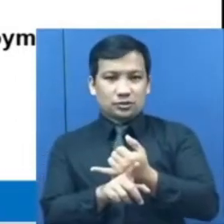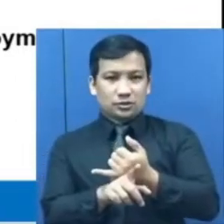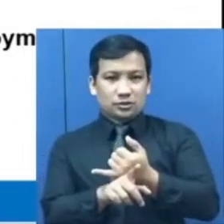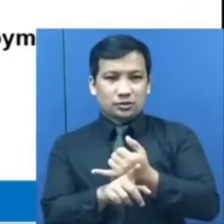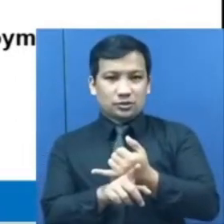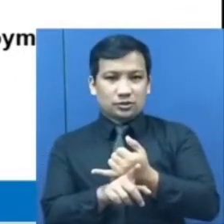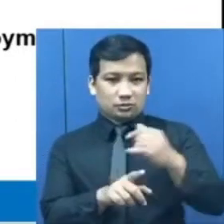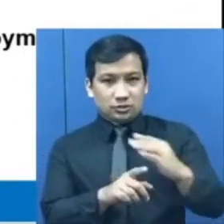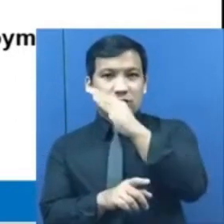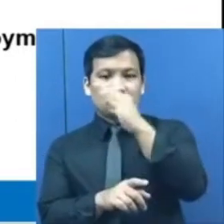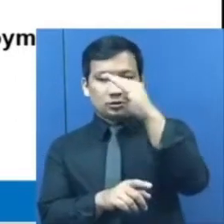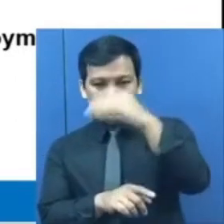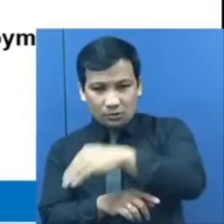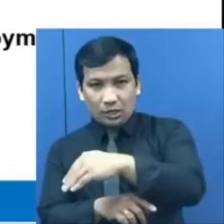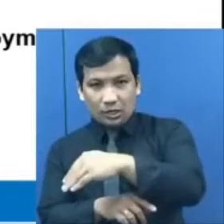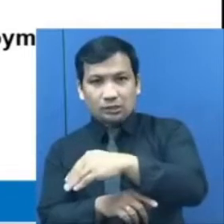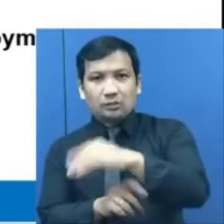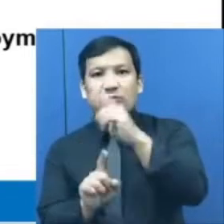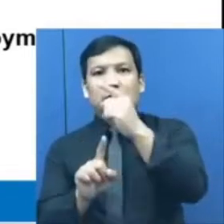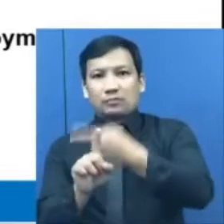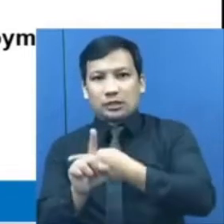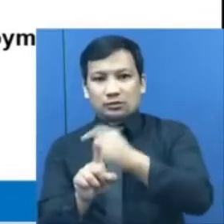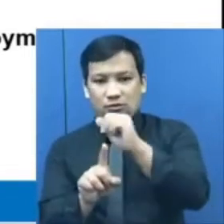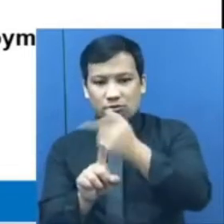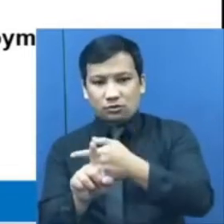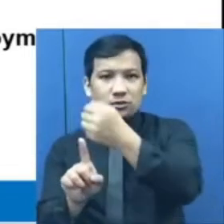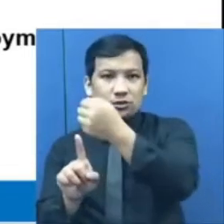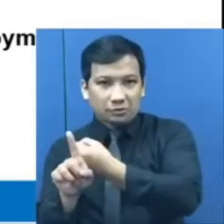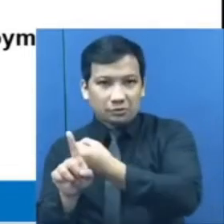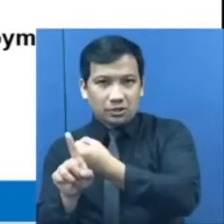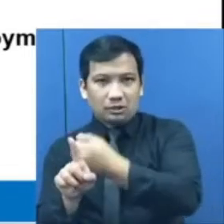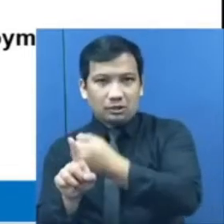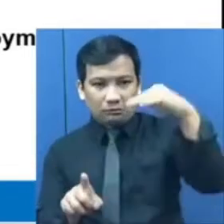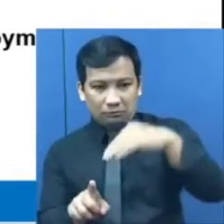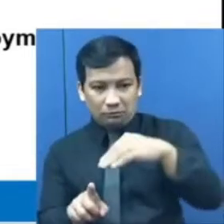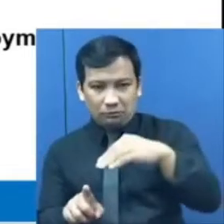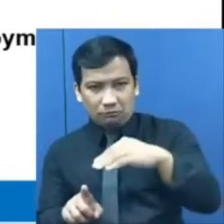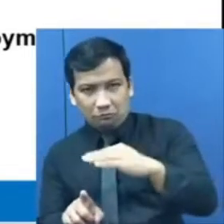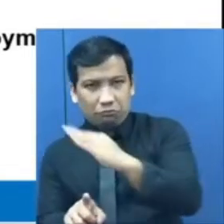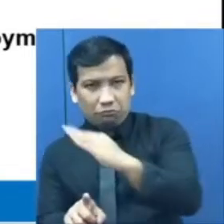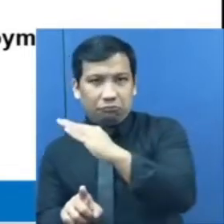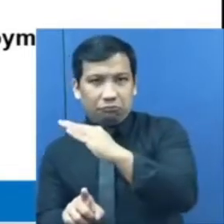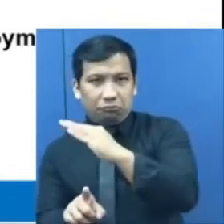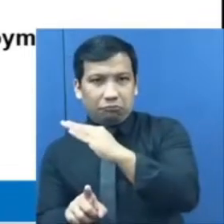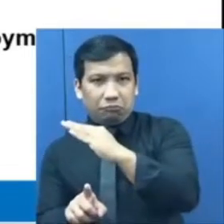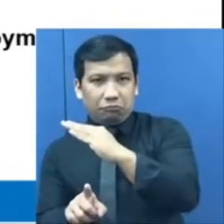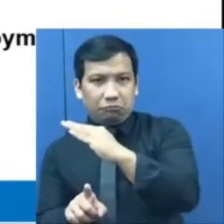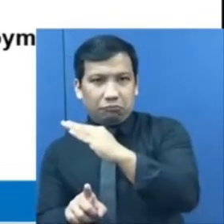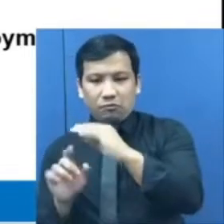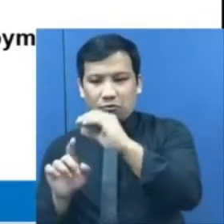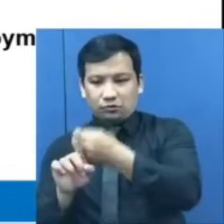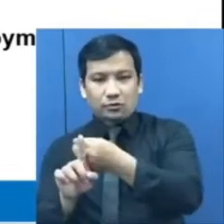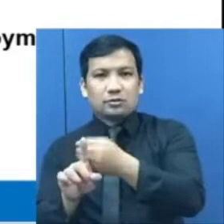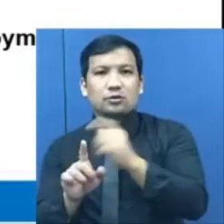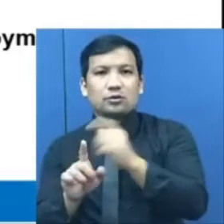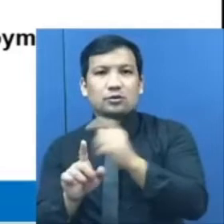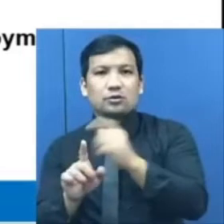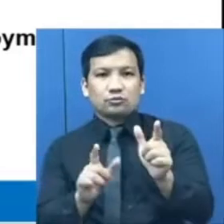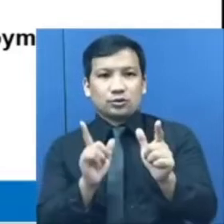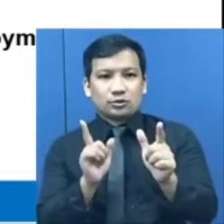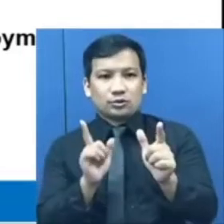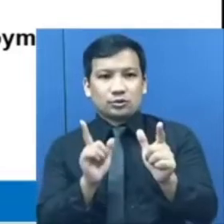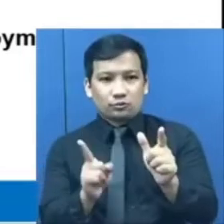at sinunda naman ng pagbaba sa buwan ng Agusto at Setyembre at bagyang pagtaas nitong Oktubre 2021.